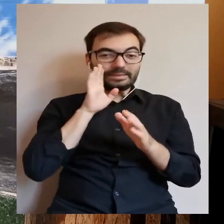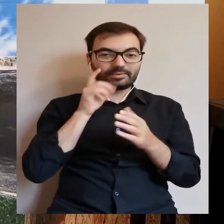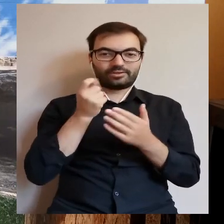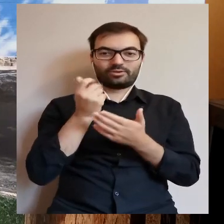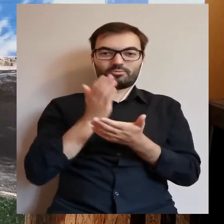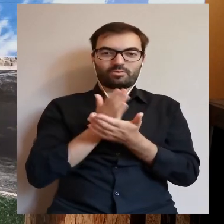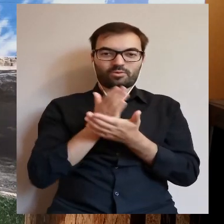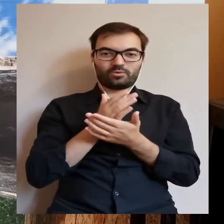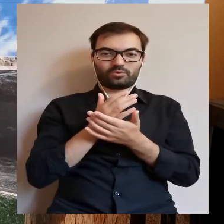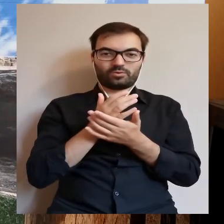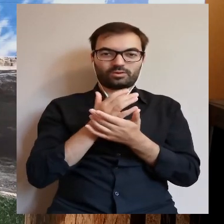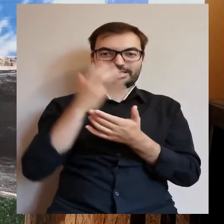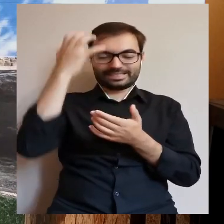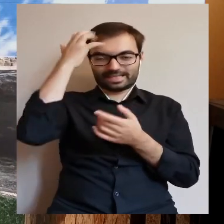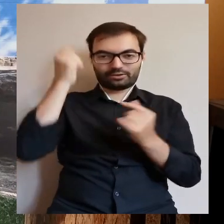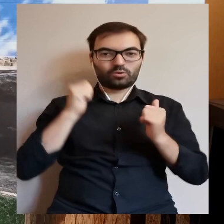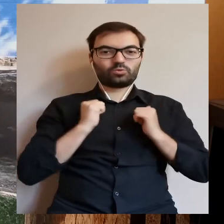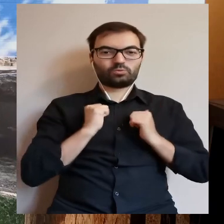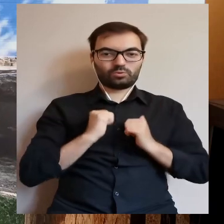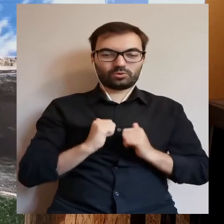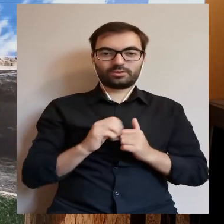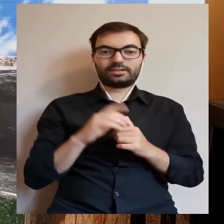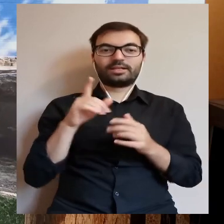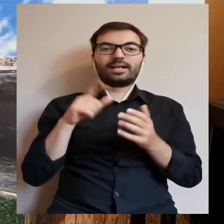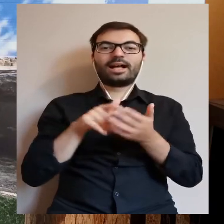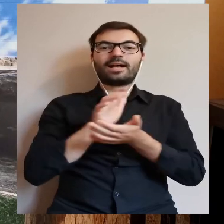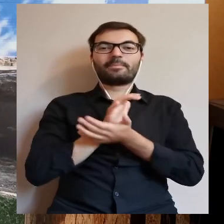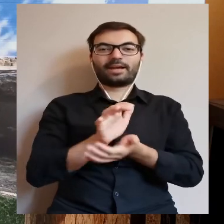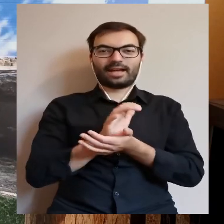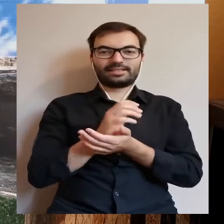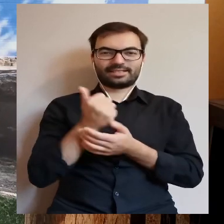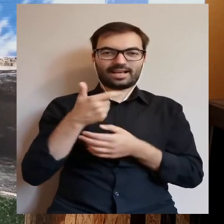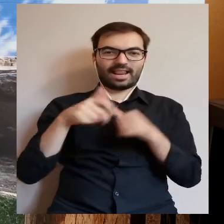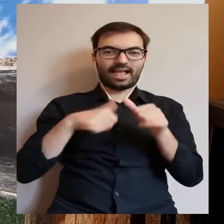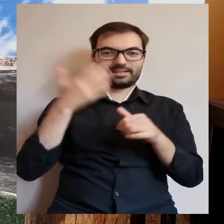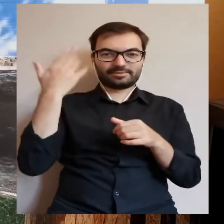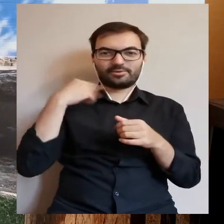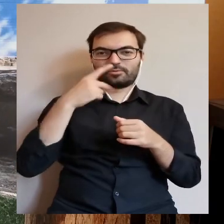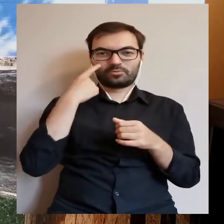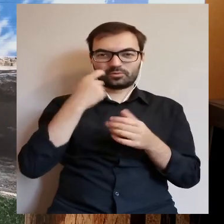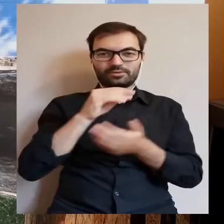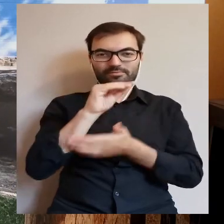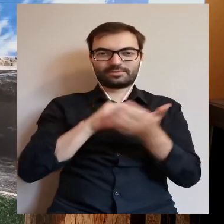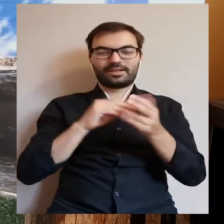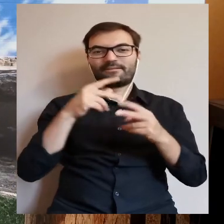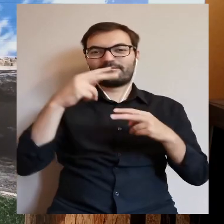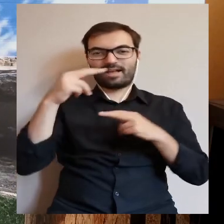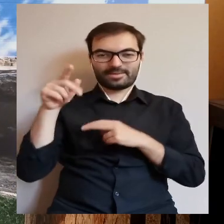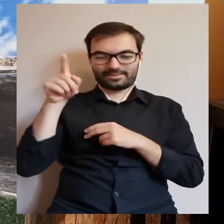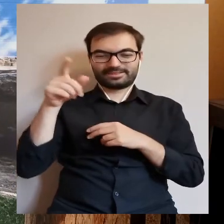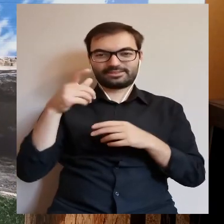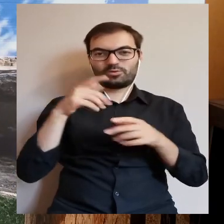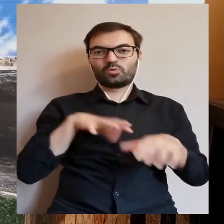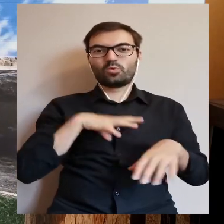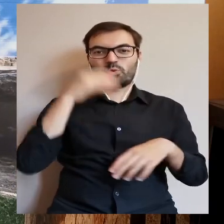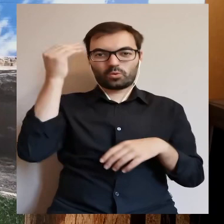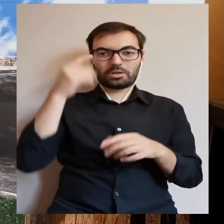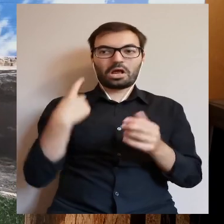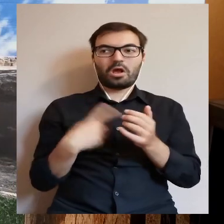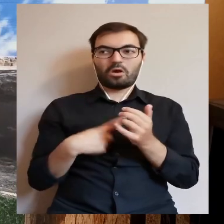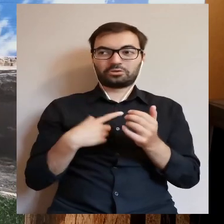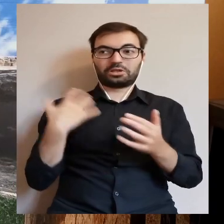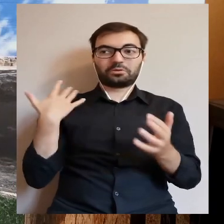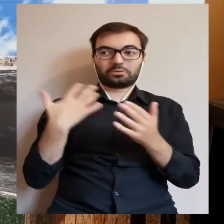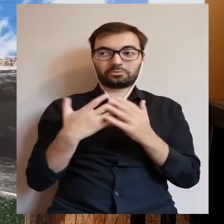pomogło. W każdym razie, o ile jeszcze w prasie sprzed kilku lat można znaleźć wzmianki o Wasylu, to